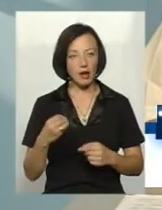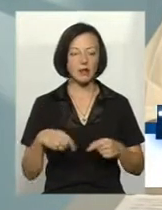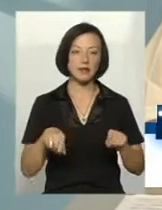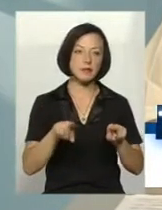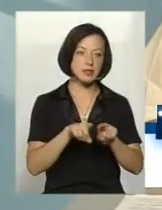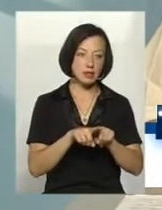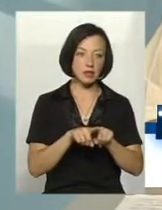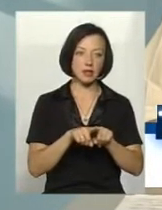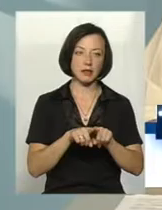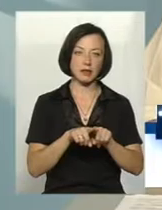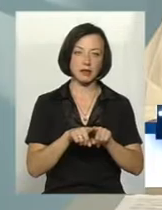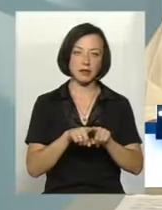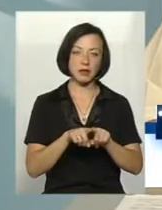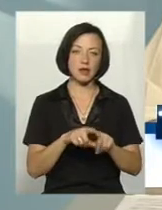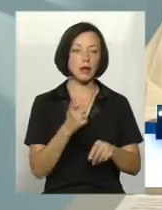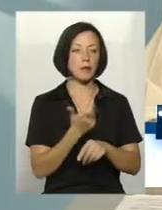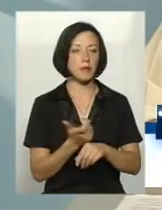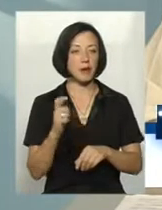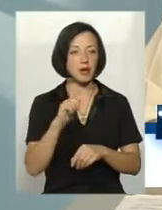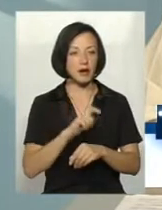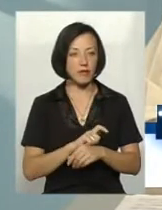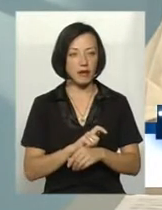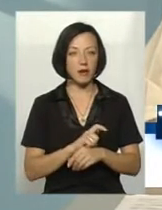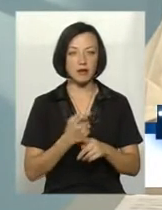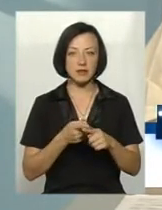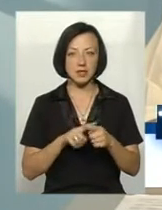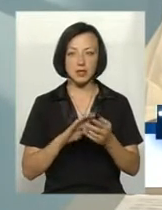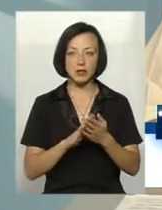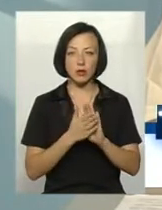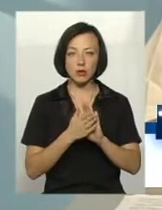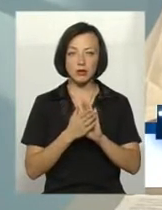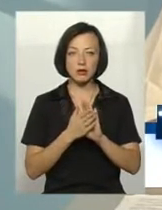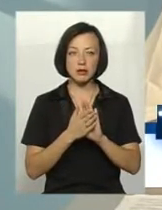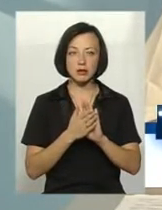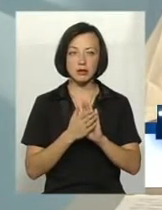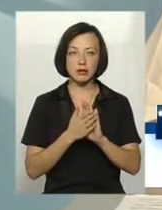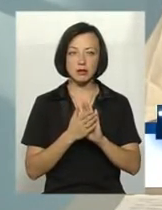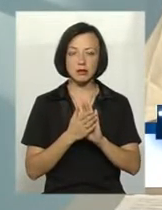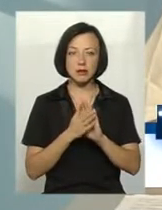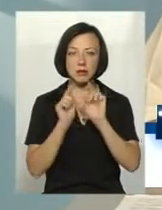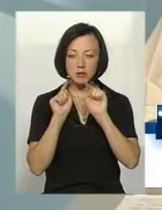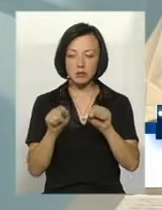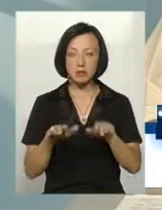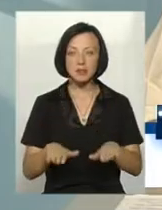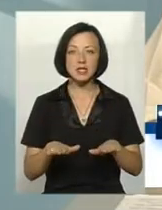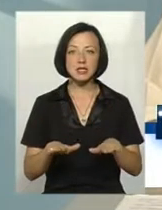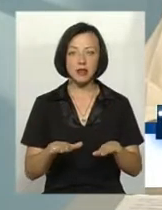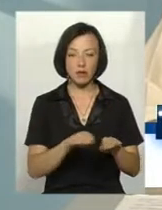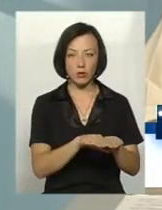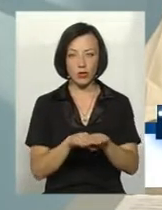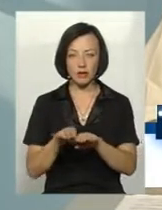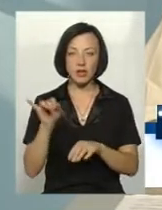перевага цією ситуацією, звичайно, вона признана була місцевим рівнем.